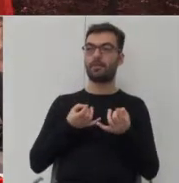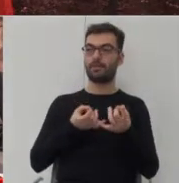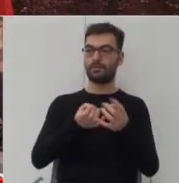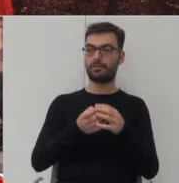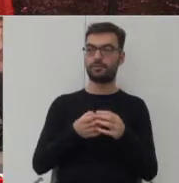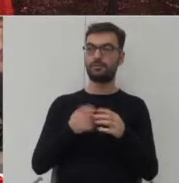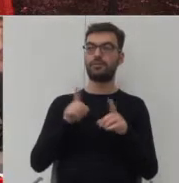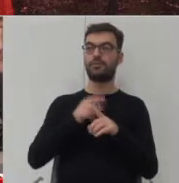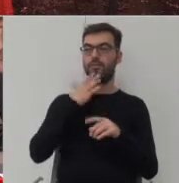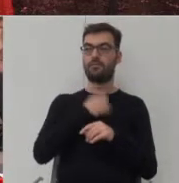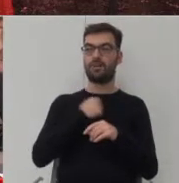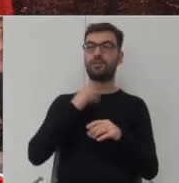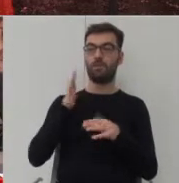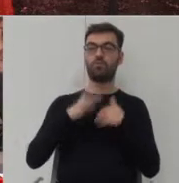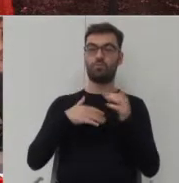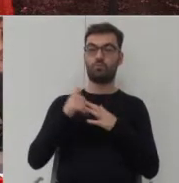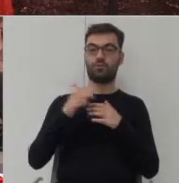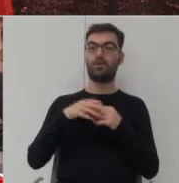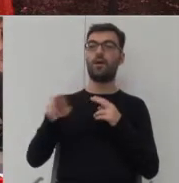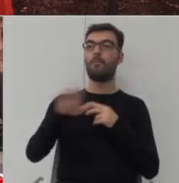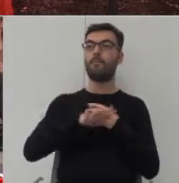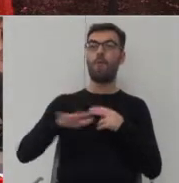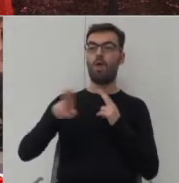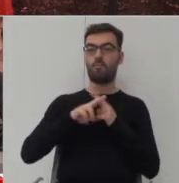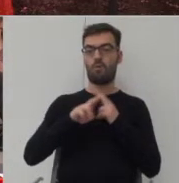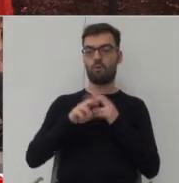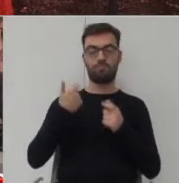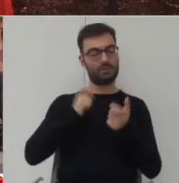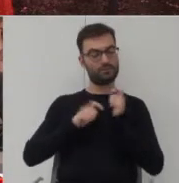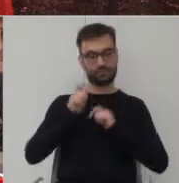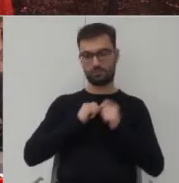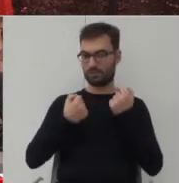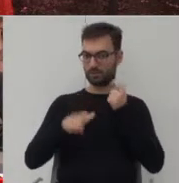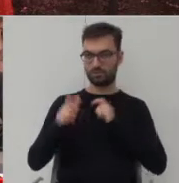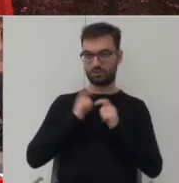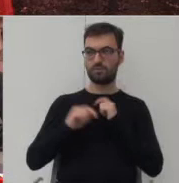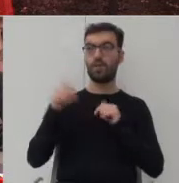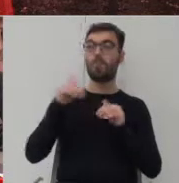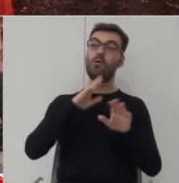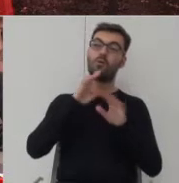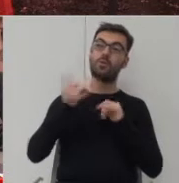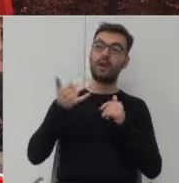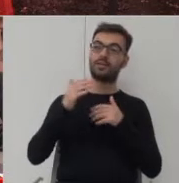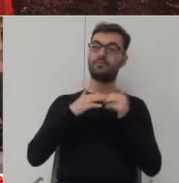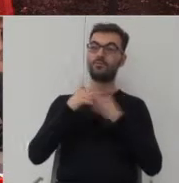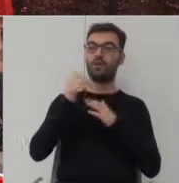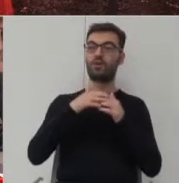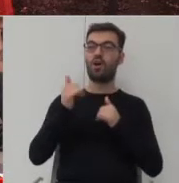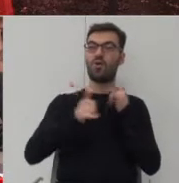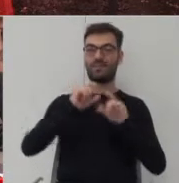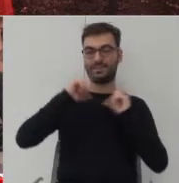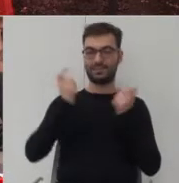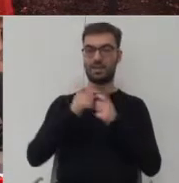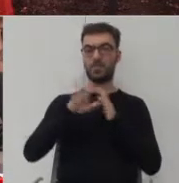zapowiedziano Warszawa będzie budować na polu mokotowskim. Bardzo się z tego cieszymy. Ale może to też podobnie jak infrastruktura rowerowa w całym mieście